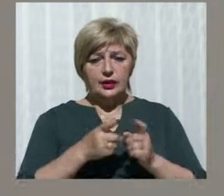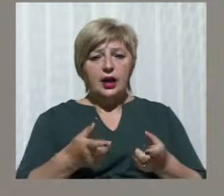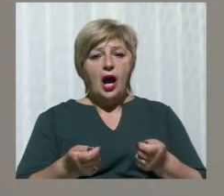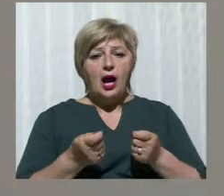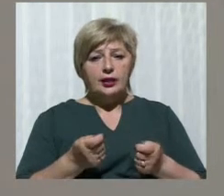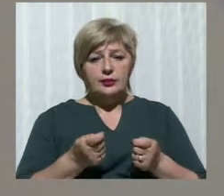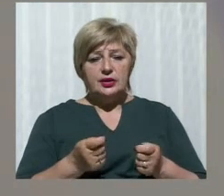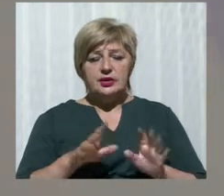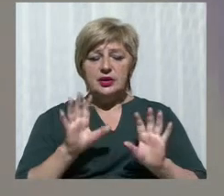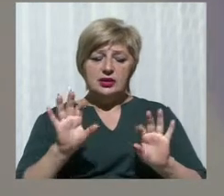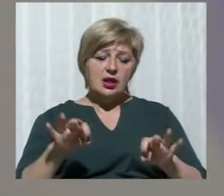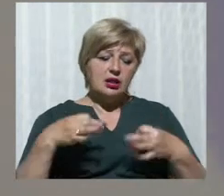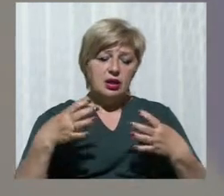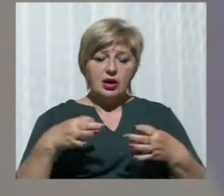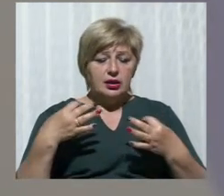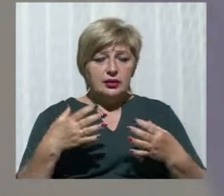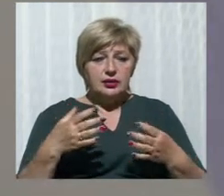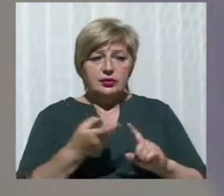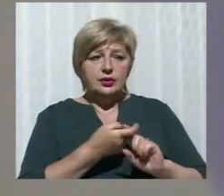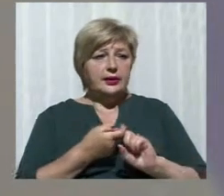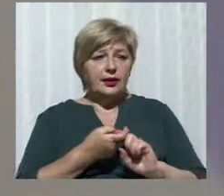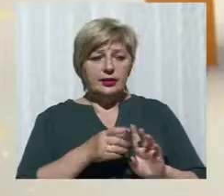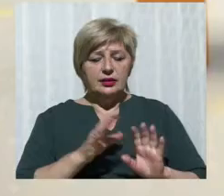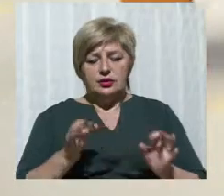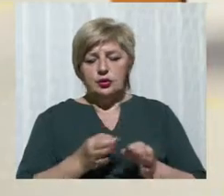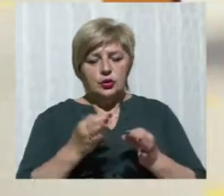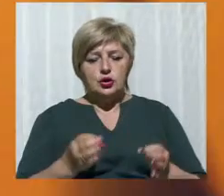не коментує, не контактує, нічого.